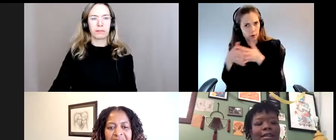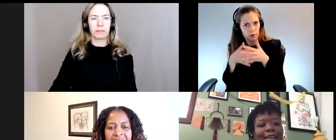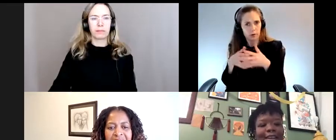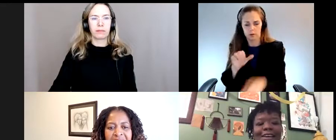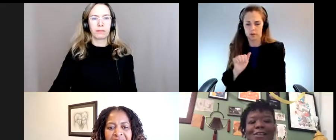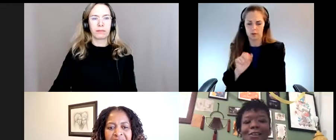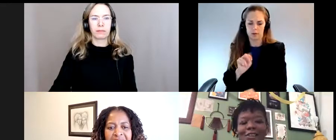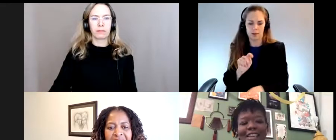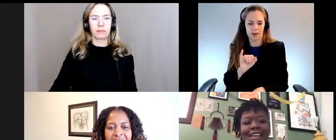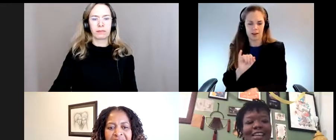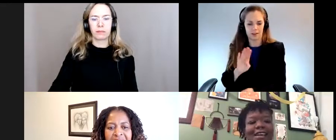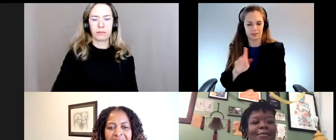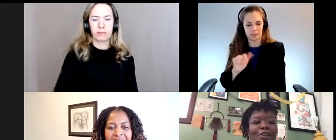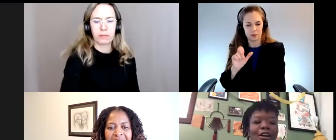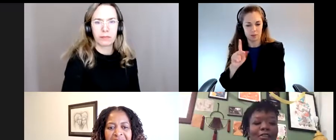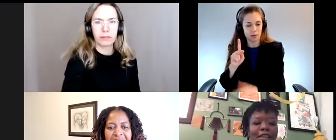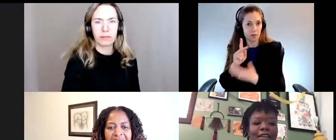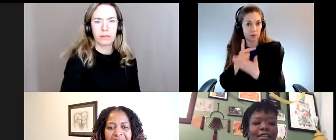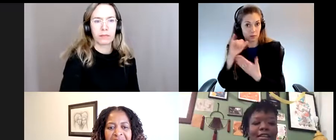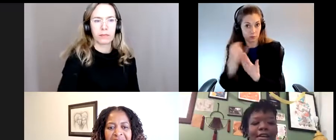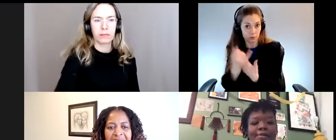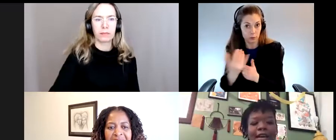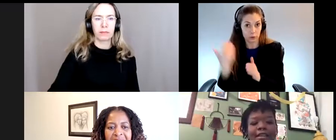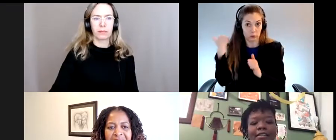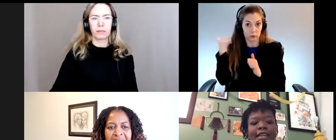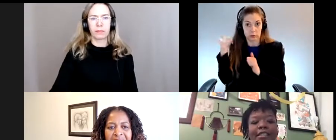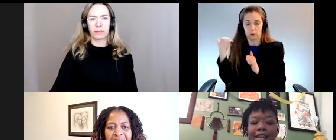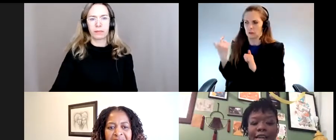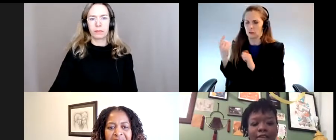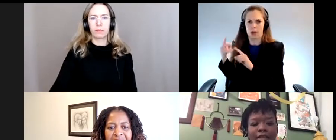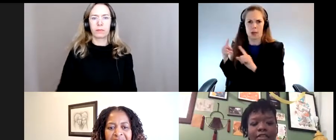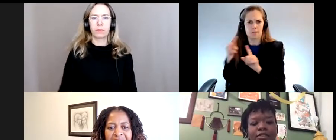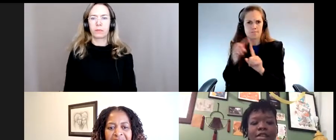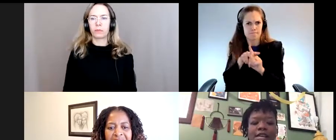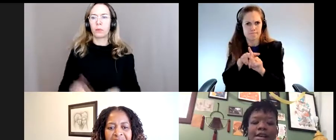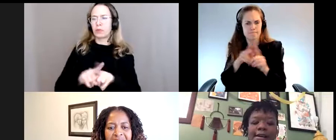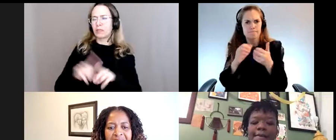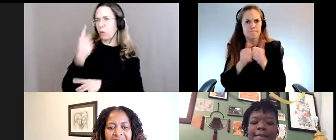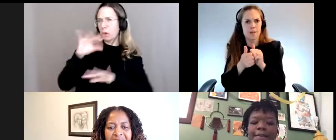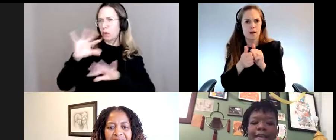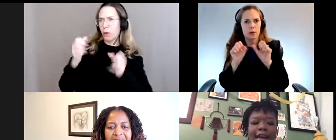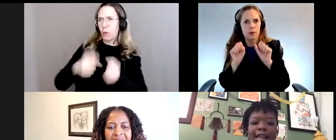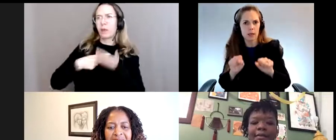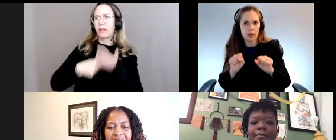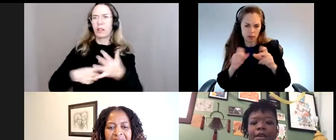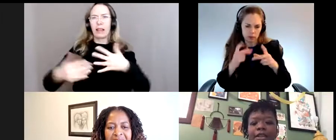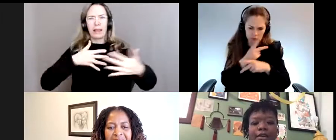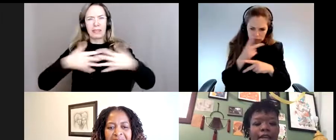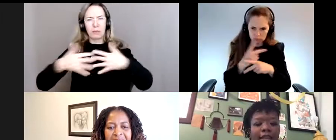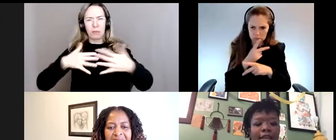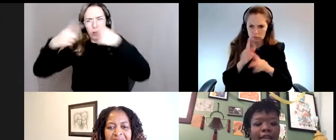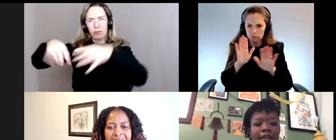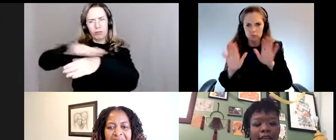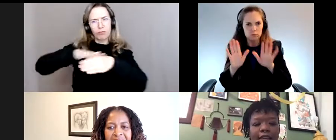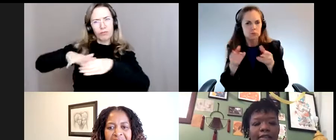et comprendre les façons de négocier l'espace géographique en tenant